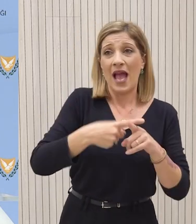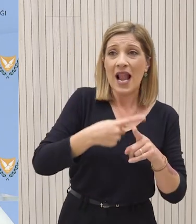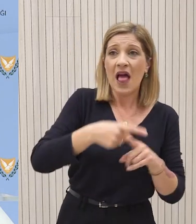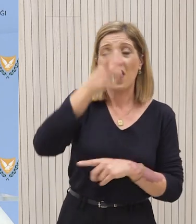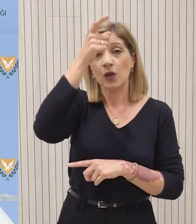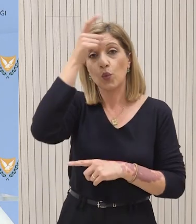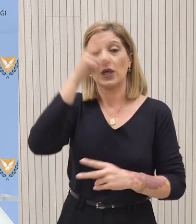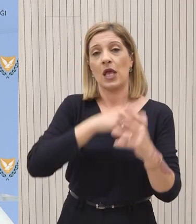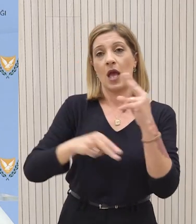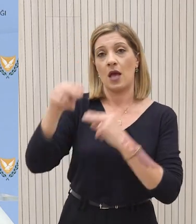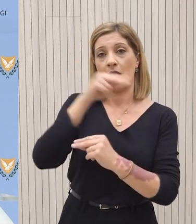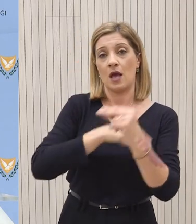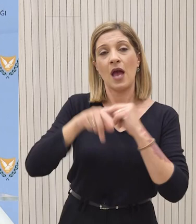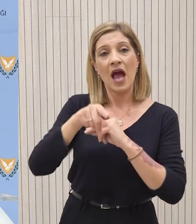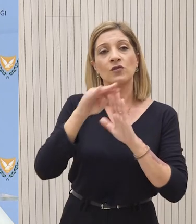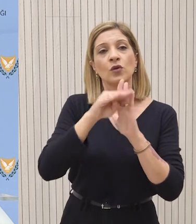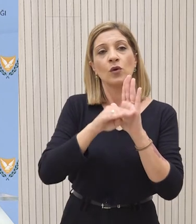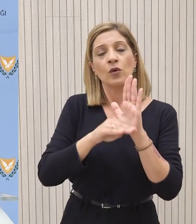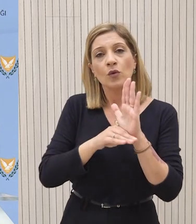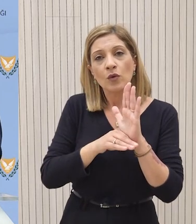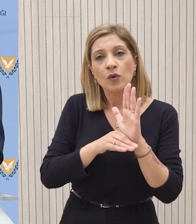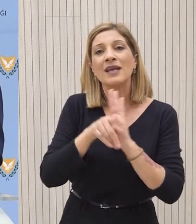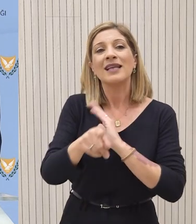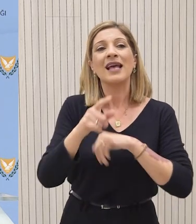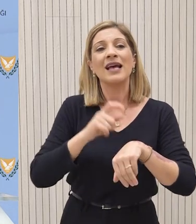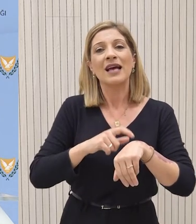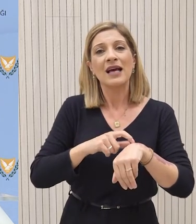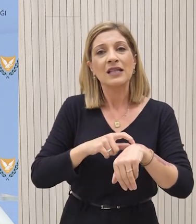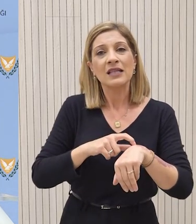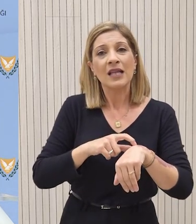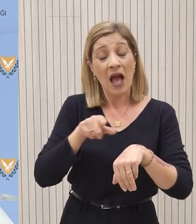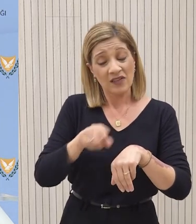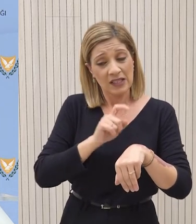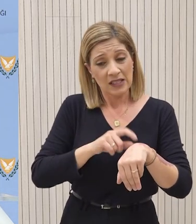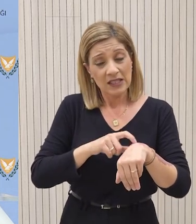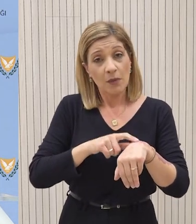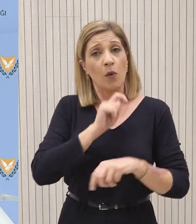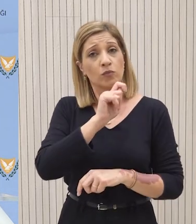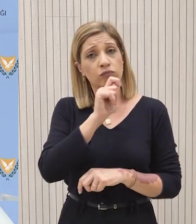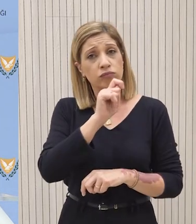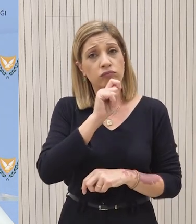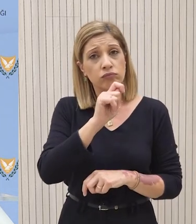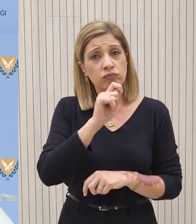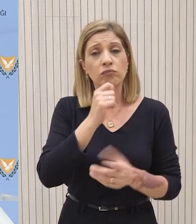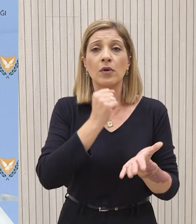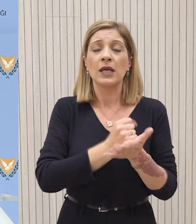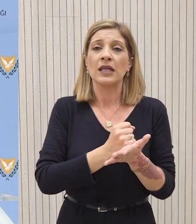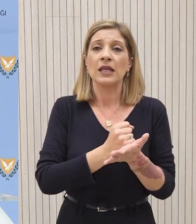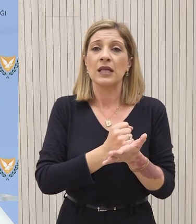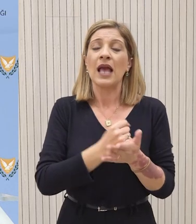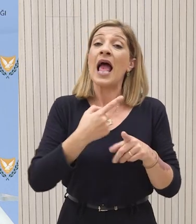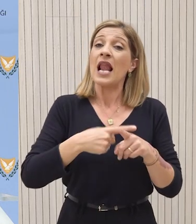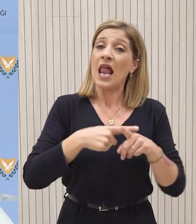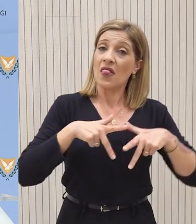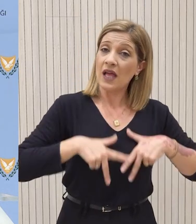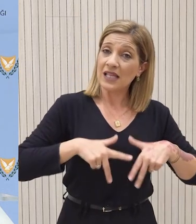το σχήμα, είναι συγκεκριμένη ατζέντα και των Υπουργιών που συζητείτε την ίδια στιγμή μέσα και από τοποθετήση, αν δεν κάνω λάθος, και πλευράς της ελληνικής